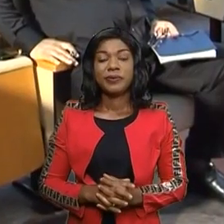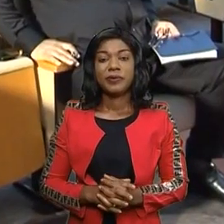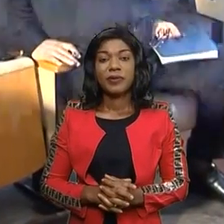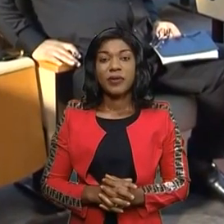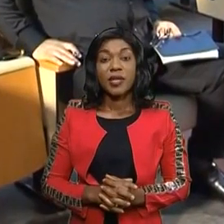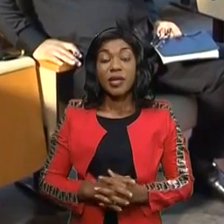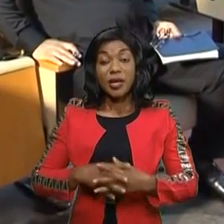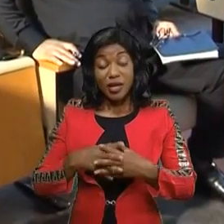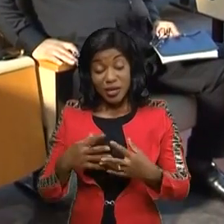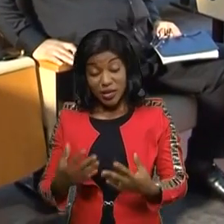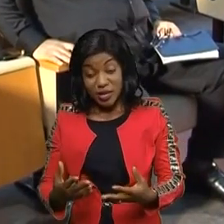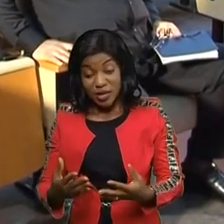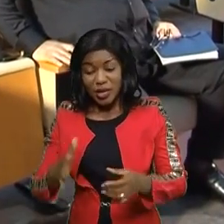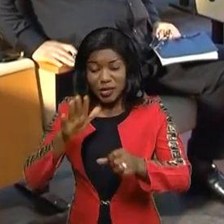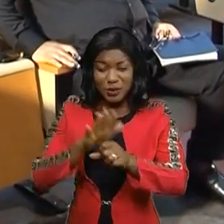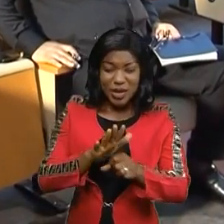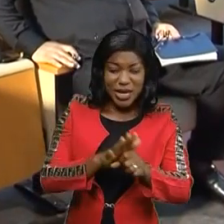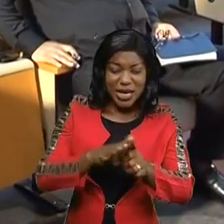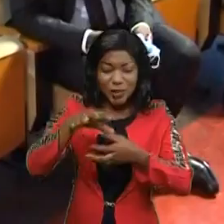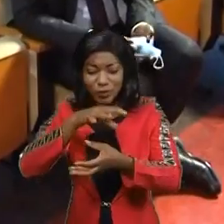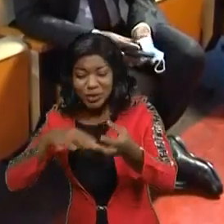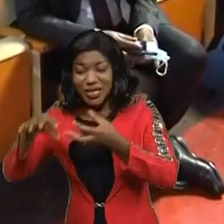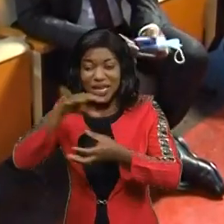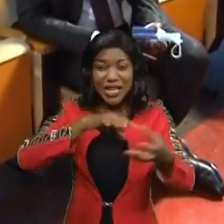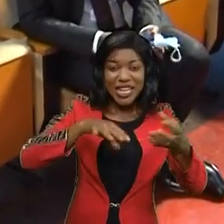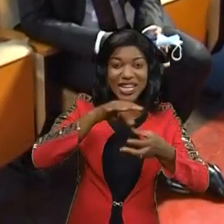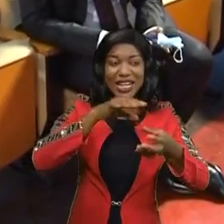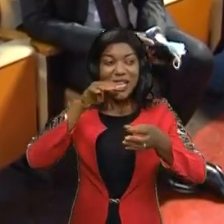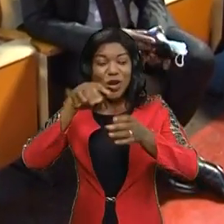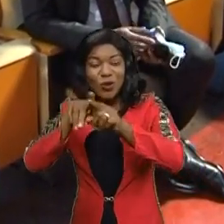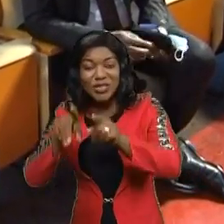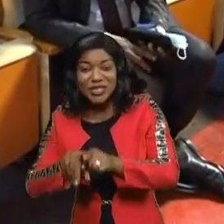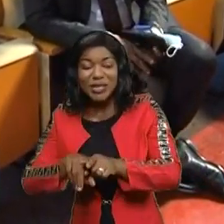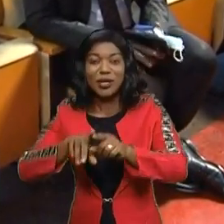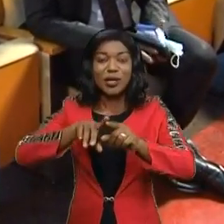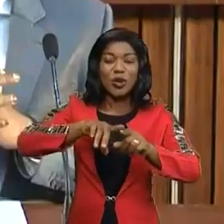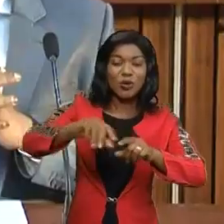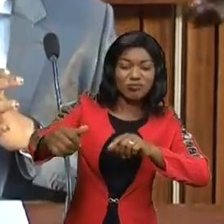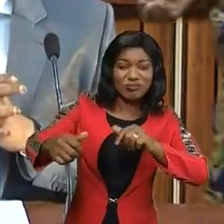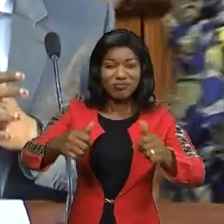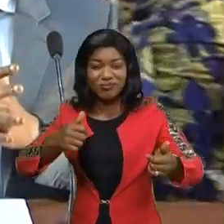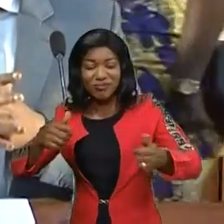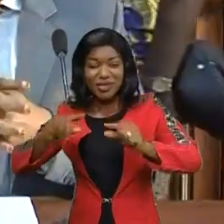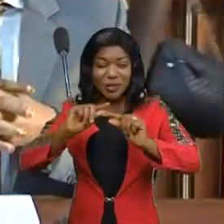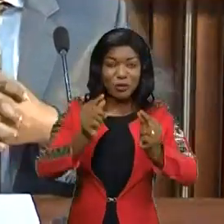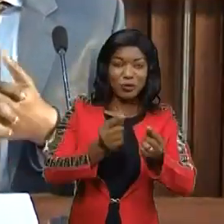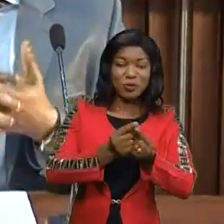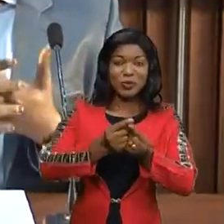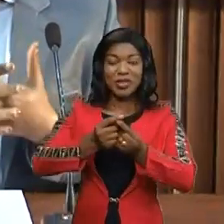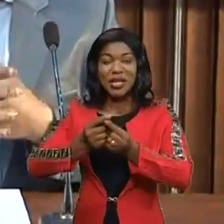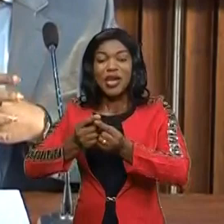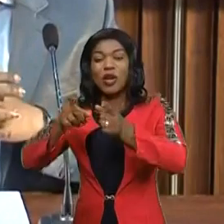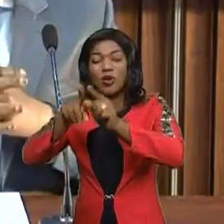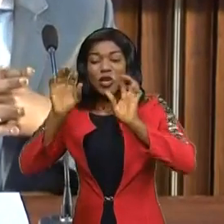Les écousses qui ont agité la classe politique dernièrement ont chamboulé toute la structure organisationnelle de l'Assemblée nationale.